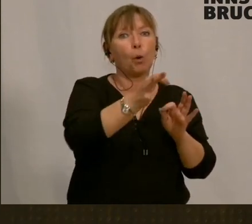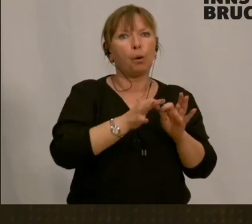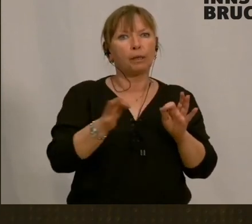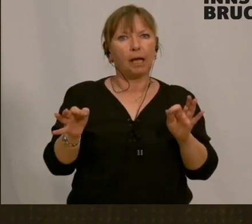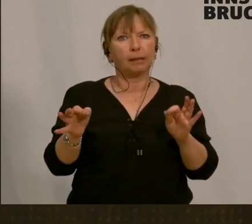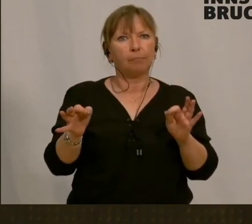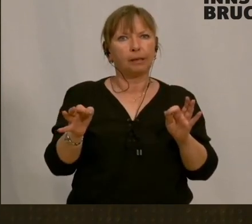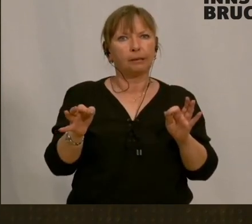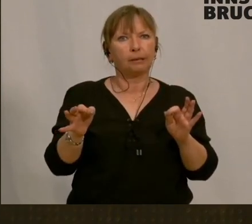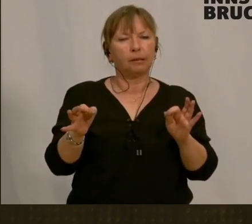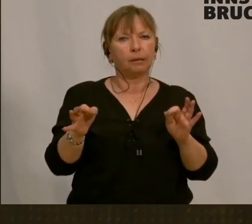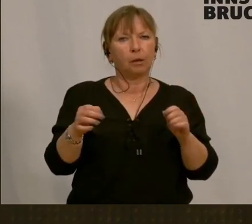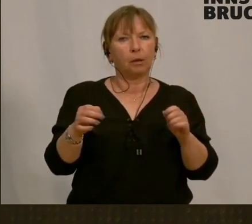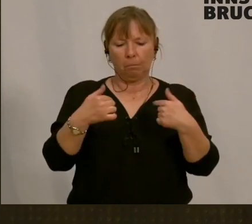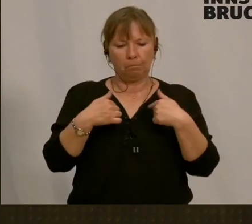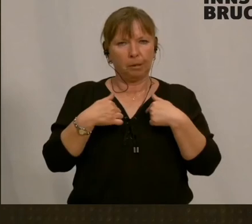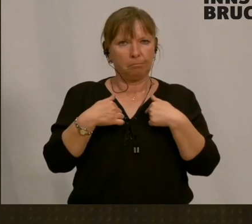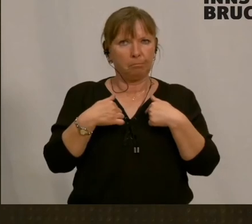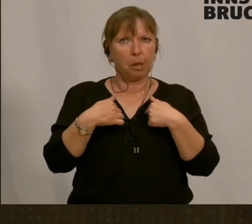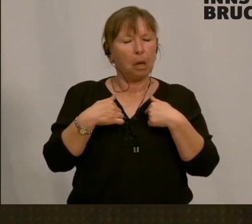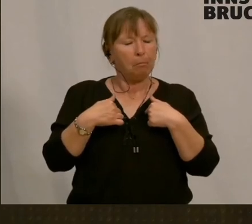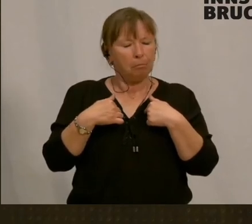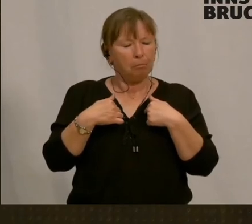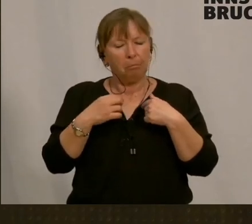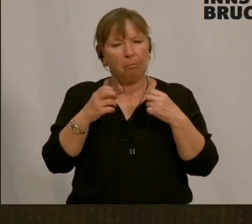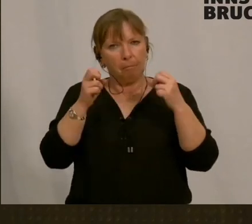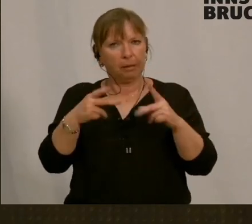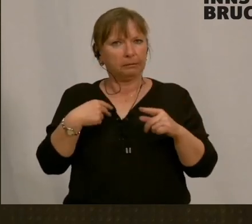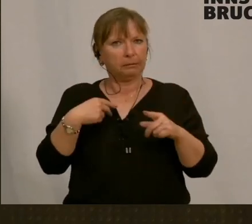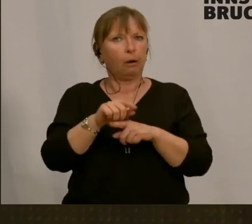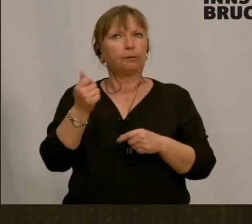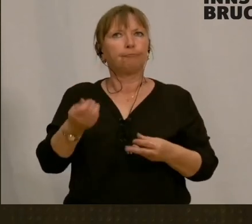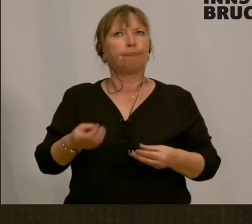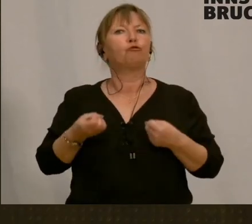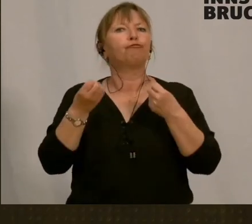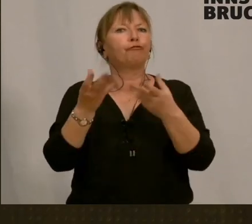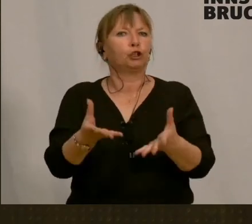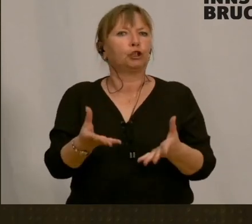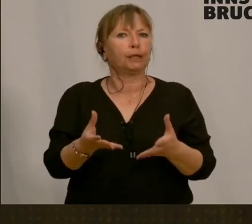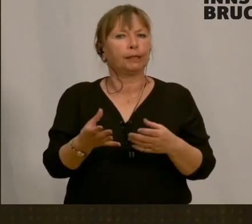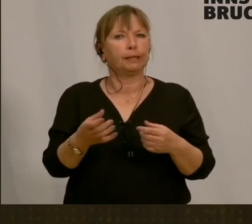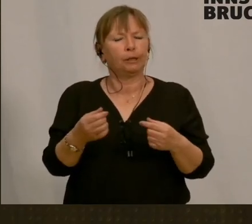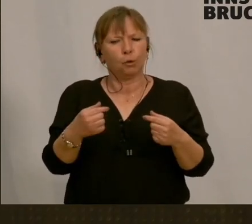Bei mir kriegt ihr das, gell? Ich schenke es jetzt auch nicht her, weil, wie gesagt, ich muss auch schauen, dass ich etwas verdiene. Dann komme ich auf inklusive